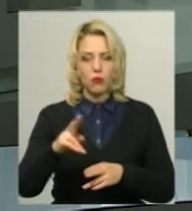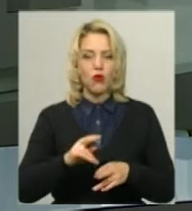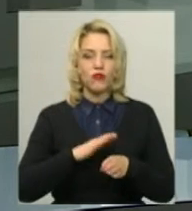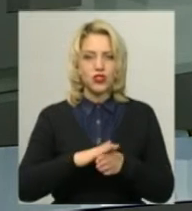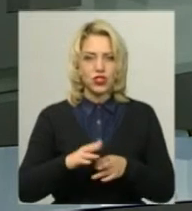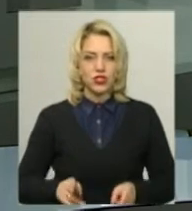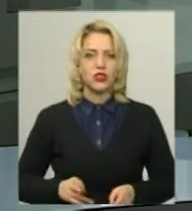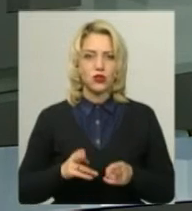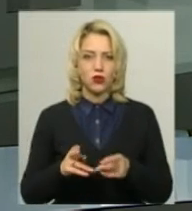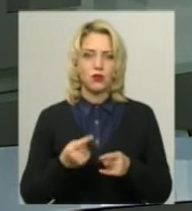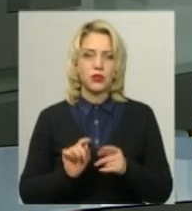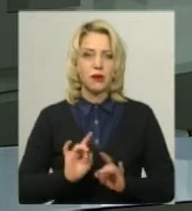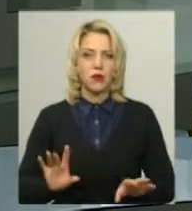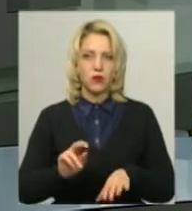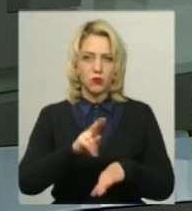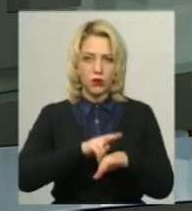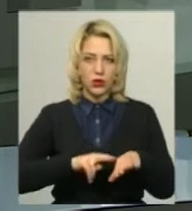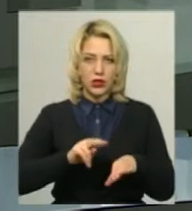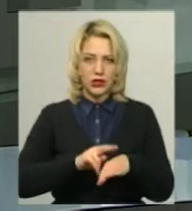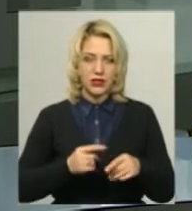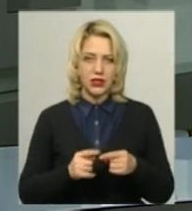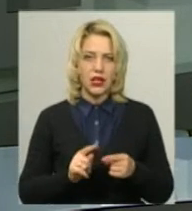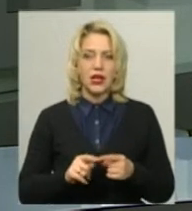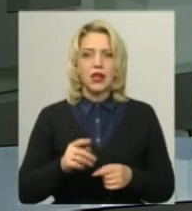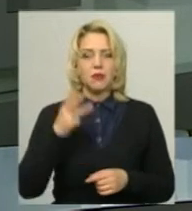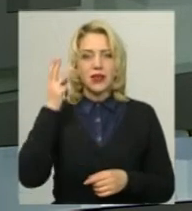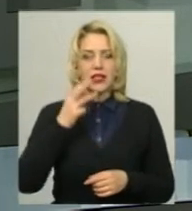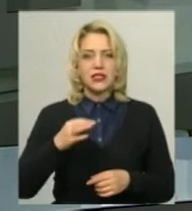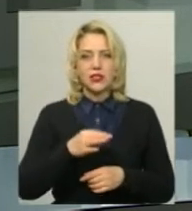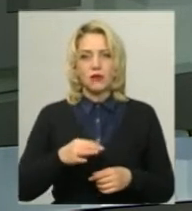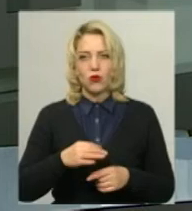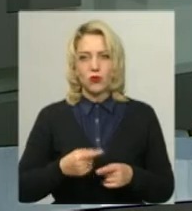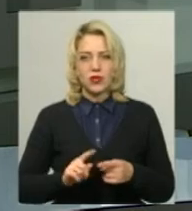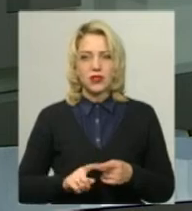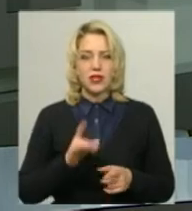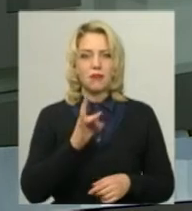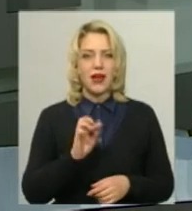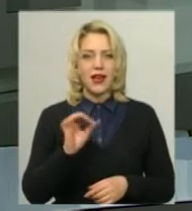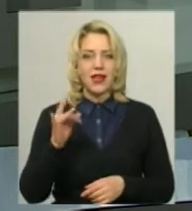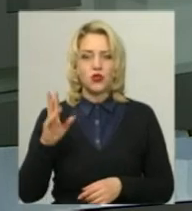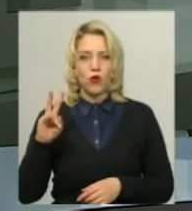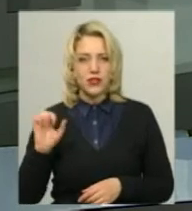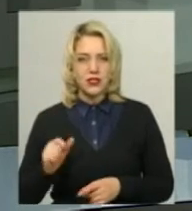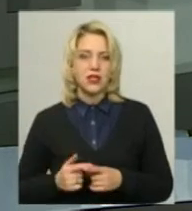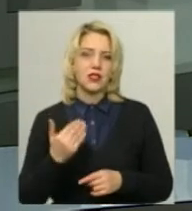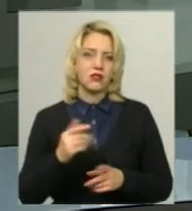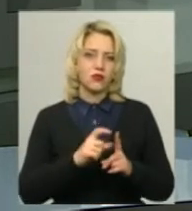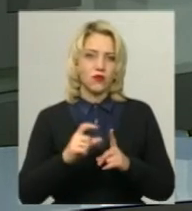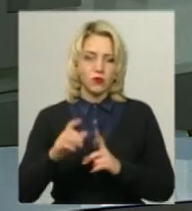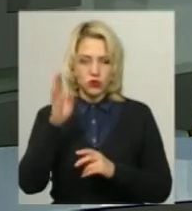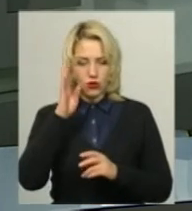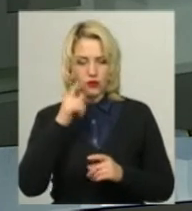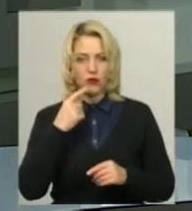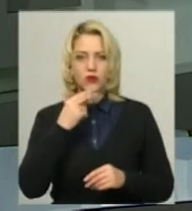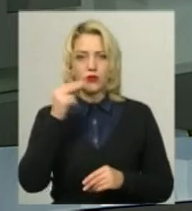Про це повідомила старший інспектор сектору моніторингу Хмельницького відділу поліції Людмила Бористовська. За її словами, чоловіку інкримінують